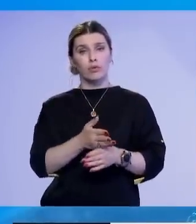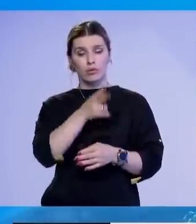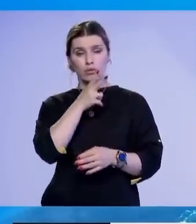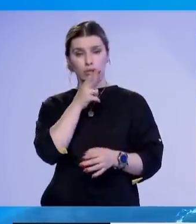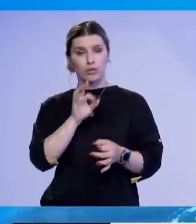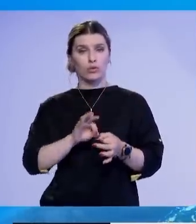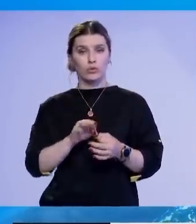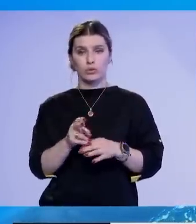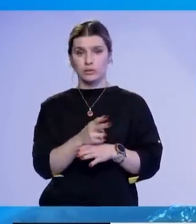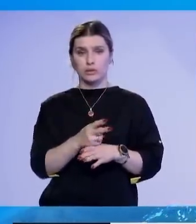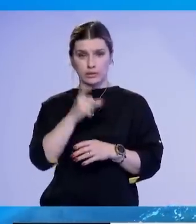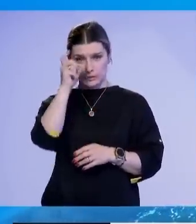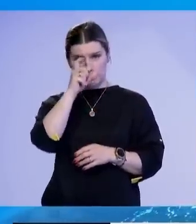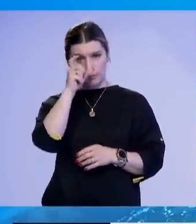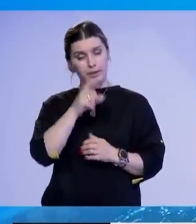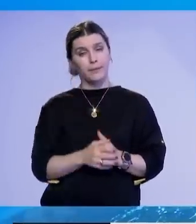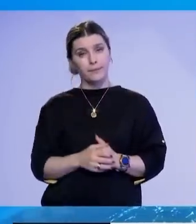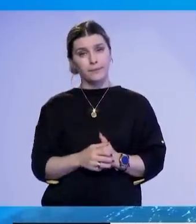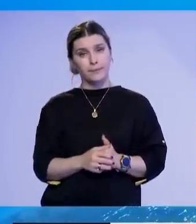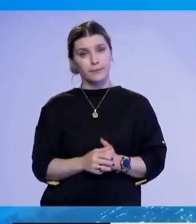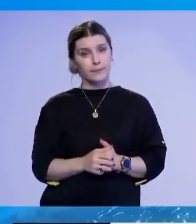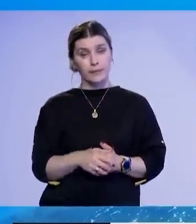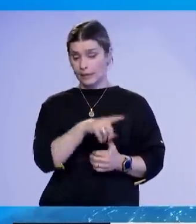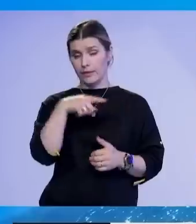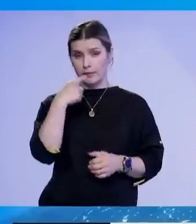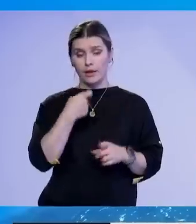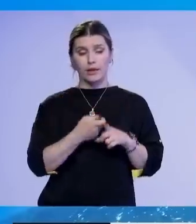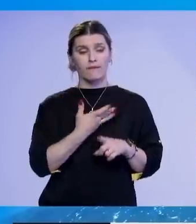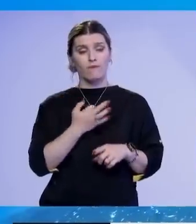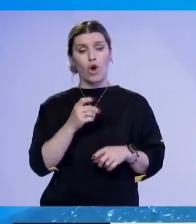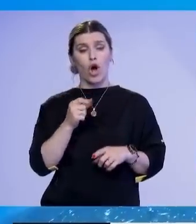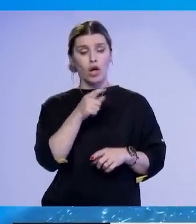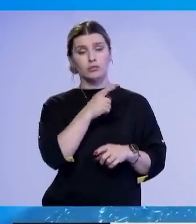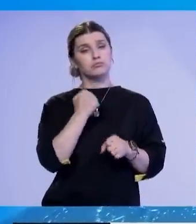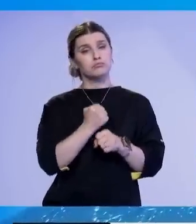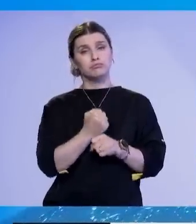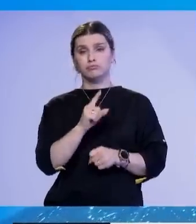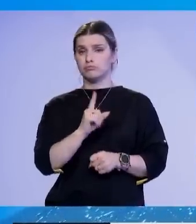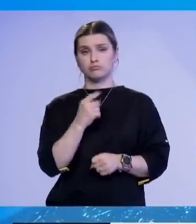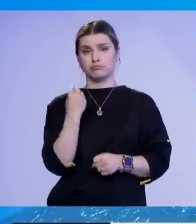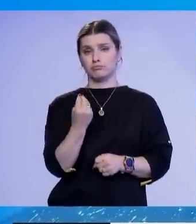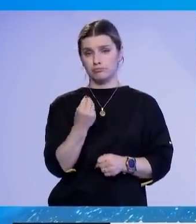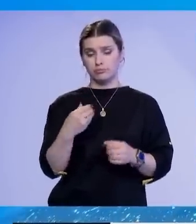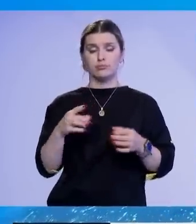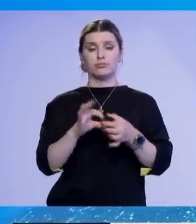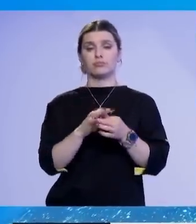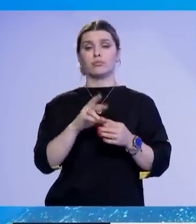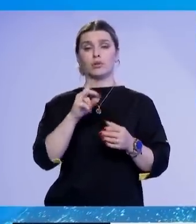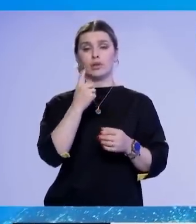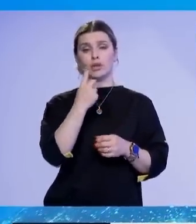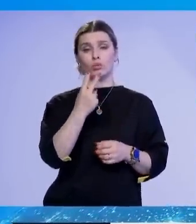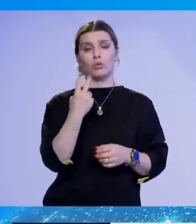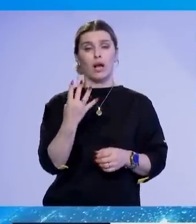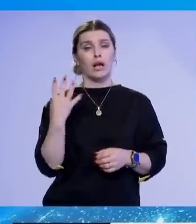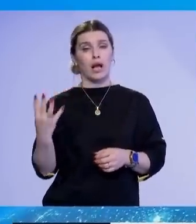të Republikës sërbis. Këshilit vljërsoj se këfori nuk e ka kryer punën e ti në përputhje me rezolutën 2024 të